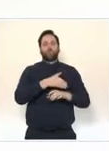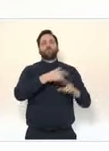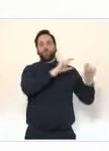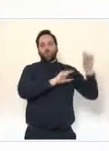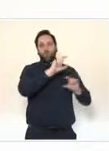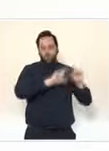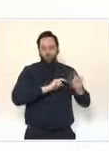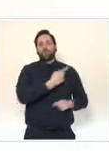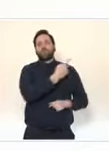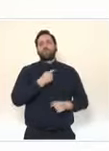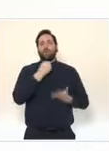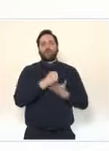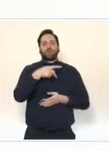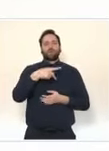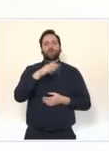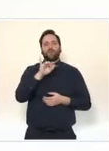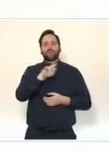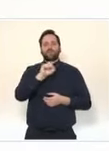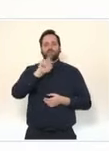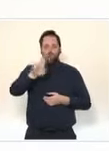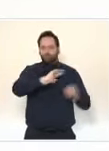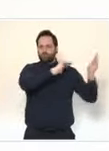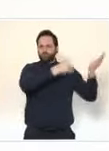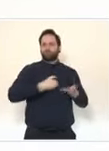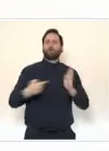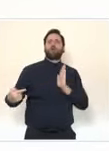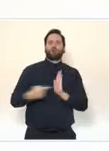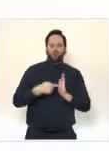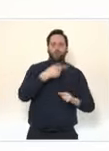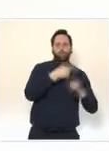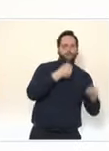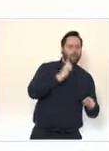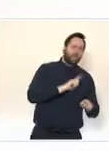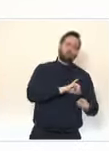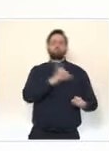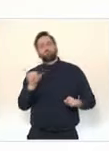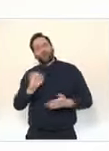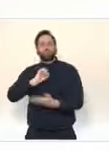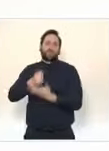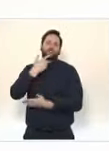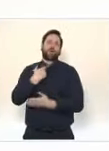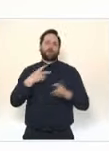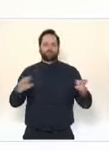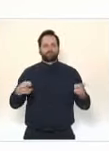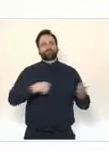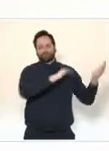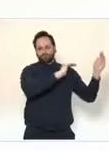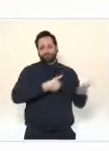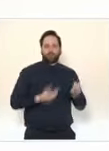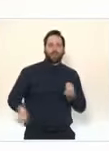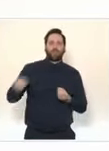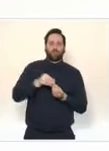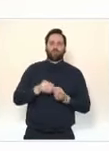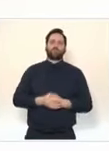début mai et fin juin. Cela suppose aussi, au-delà du sujet des livraisons, que nous utilisions tous les